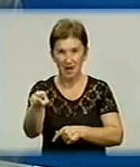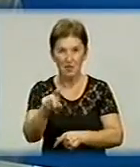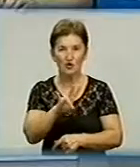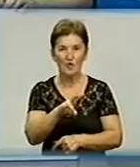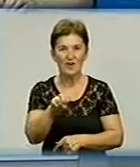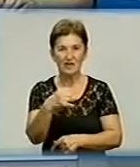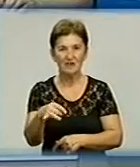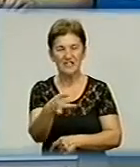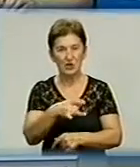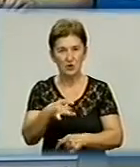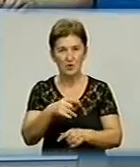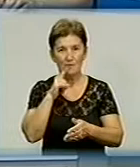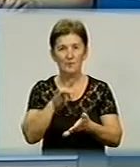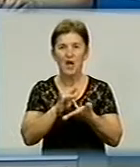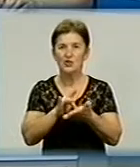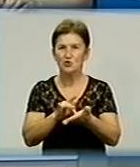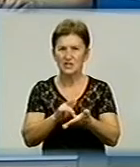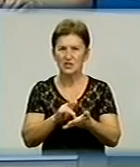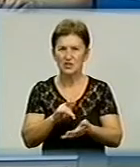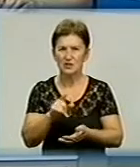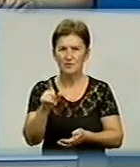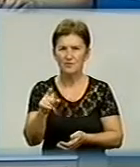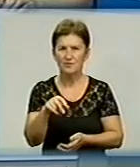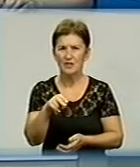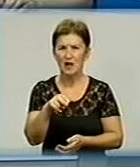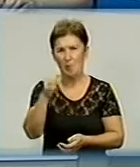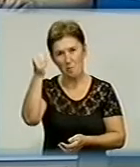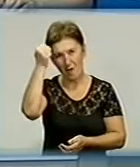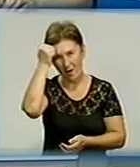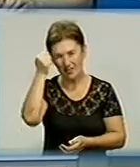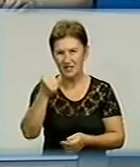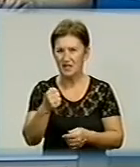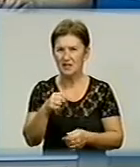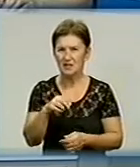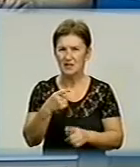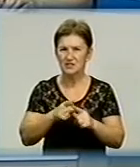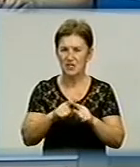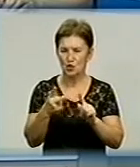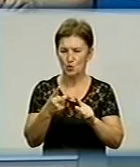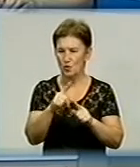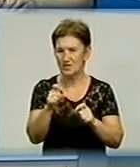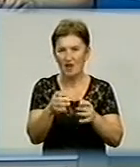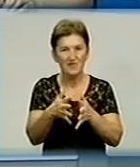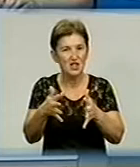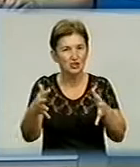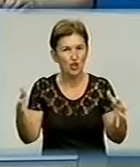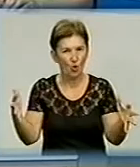проводилося дослідження Небелівської пам'ятки, це друга за величиною